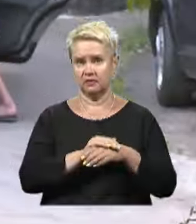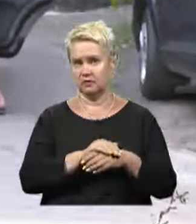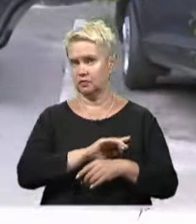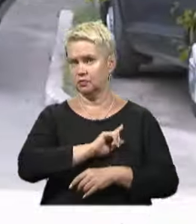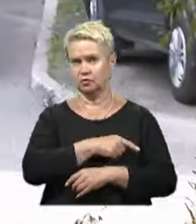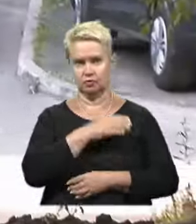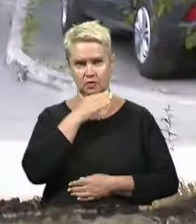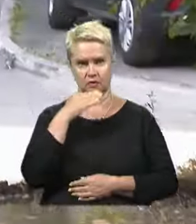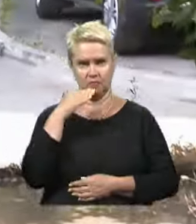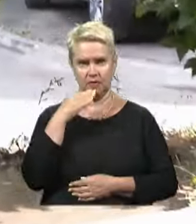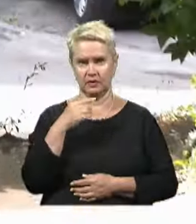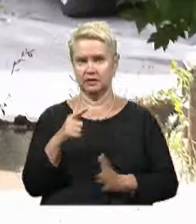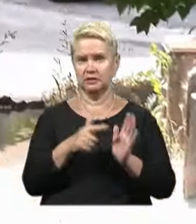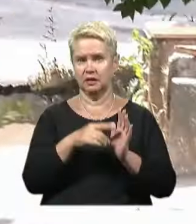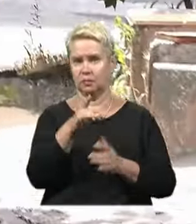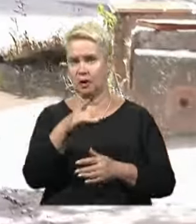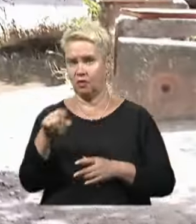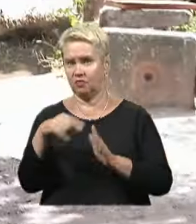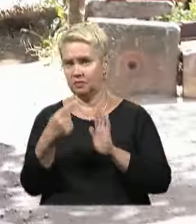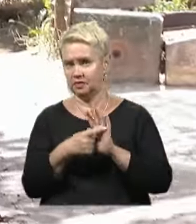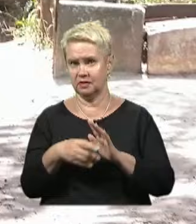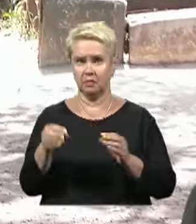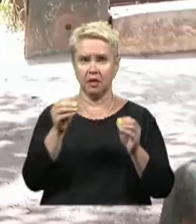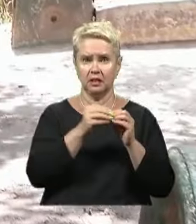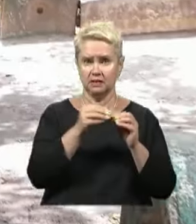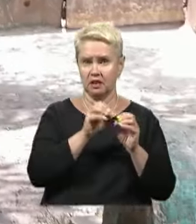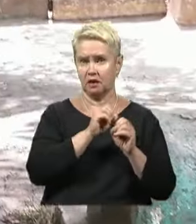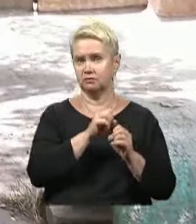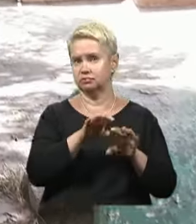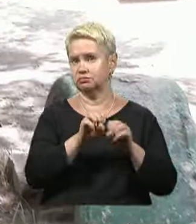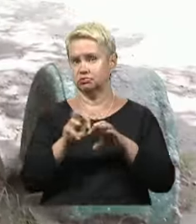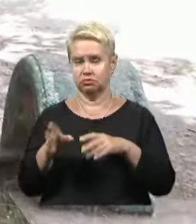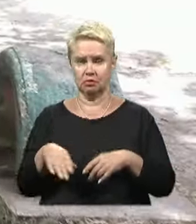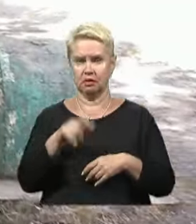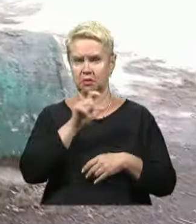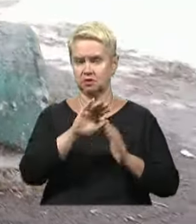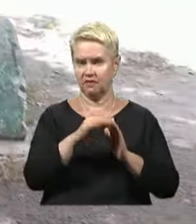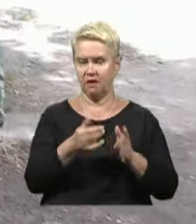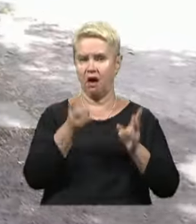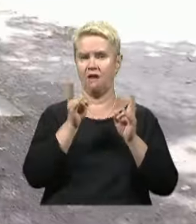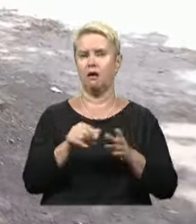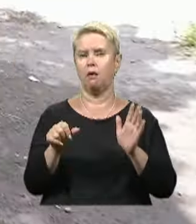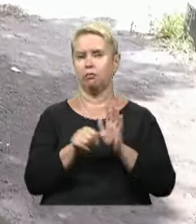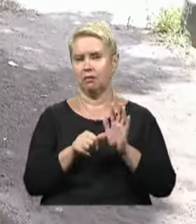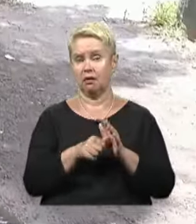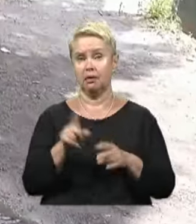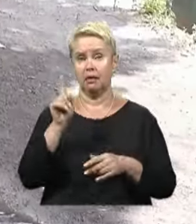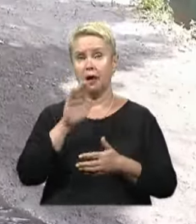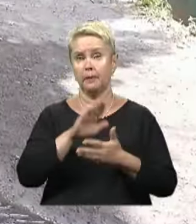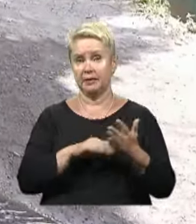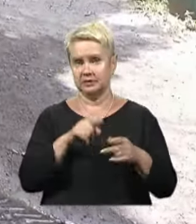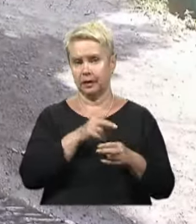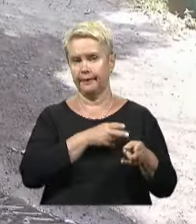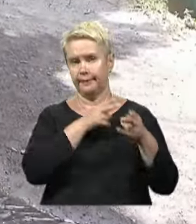дуже багато. місті сім районів. І у кожному по десятку. Звичайно, мешканці викликають аварійні бригади, але навіть після